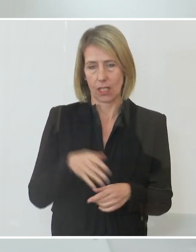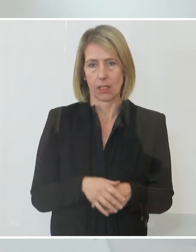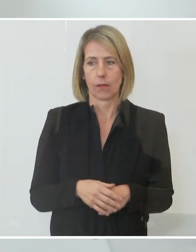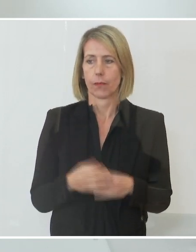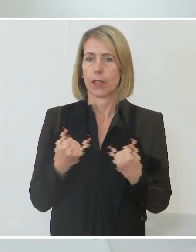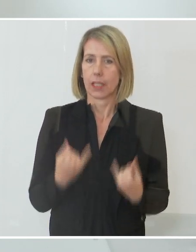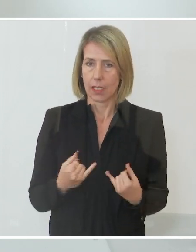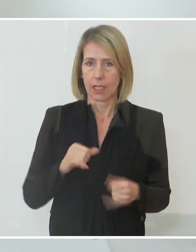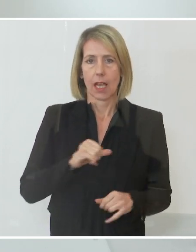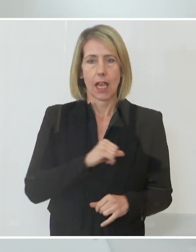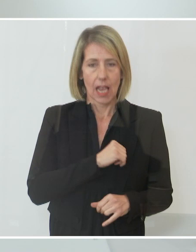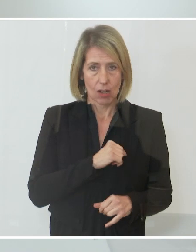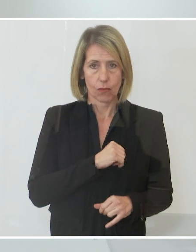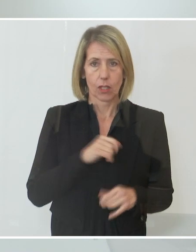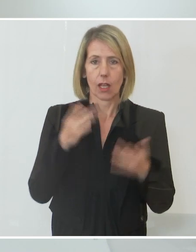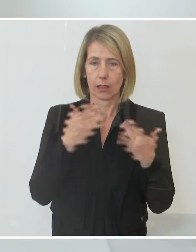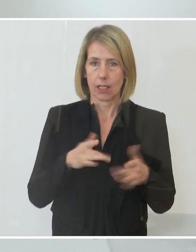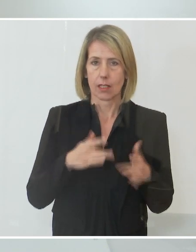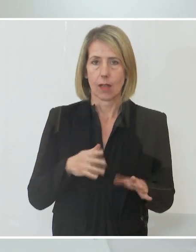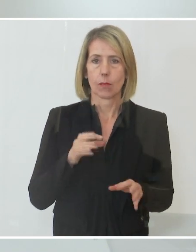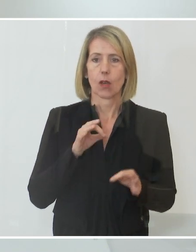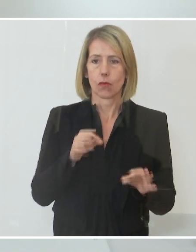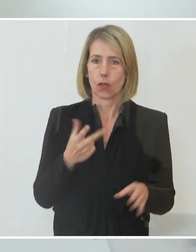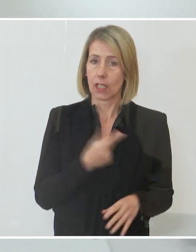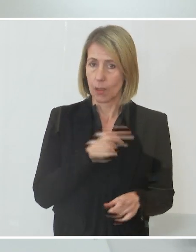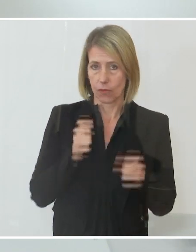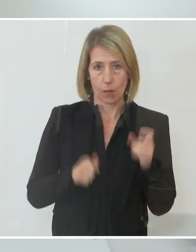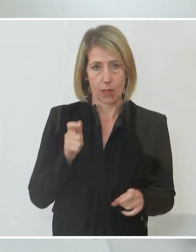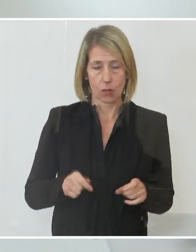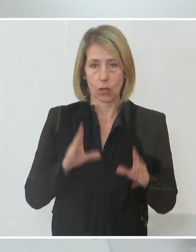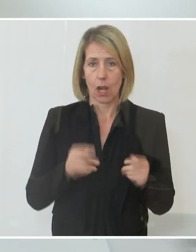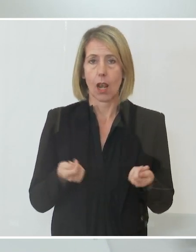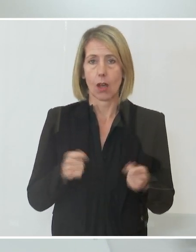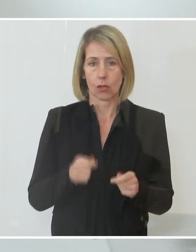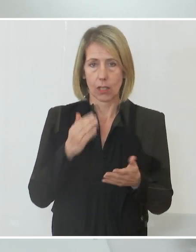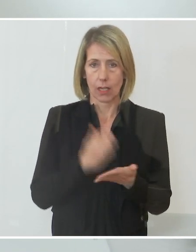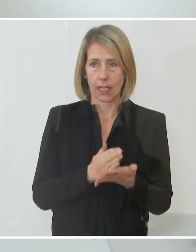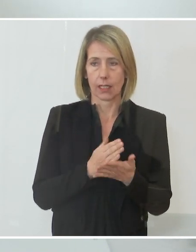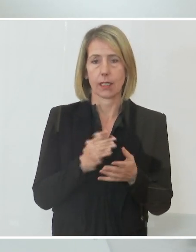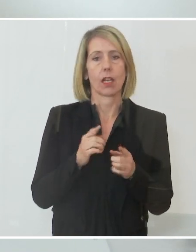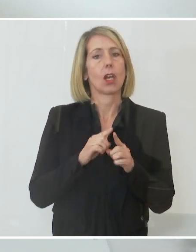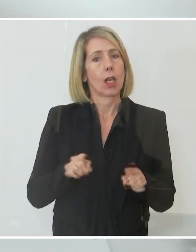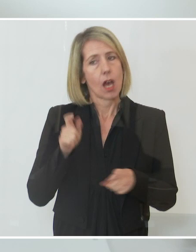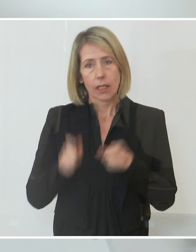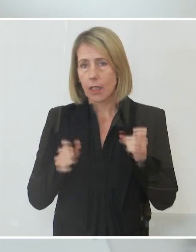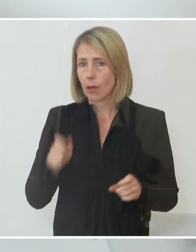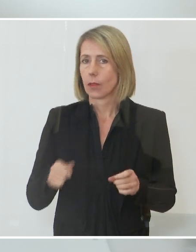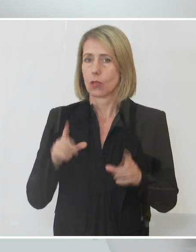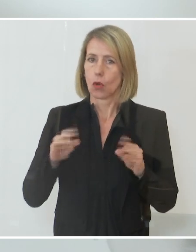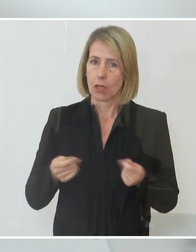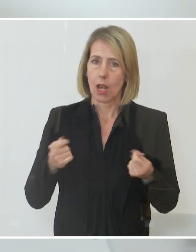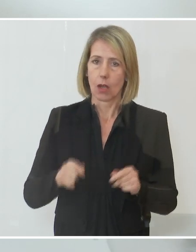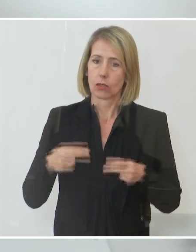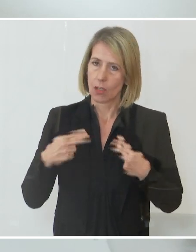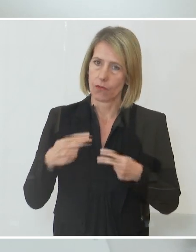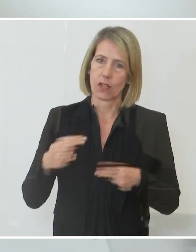am 11.12. Für die Ungeimpften wird der Lockdown ab 12.12. weitergehen. Und darüber